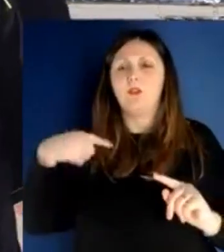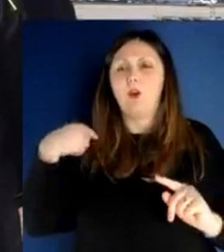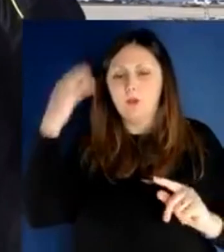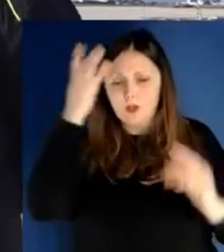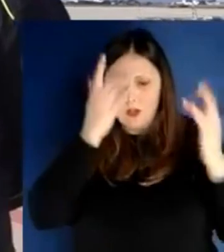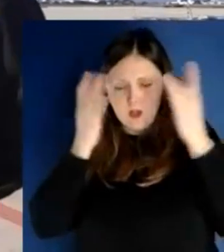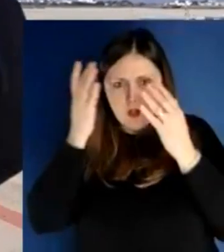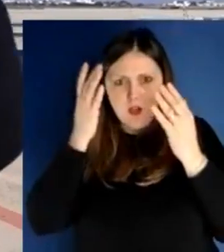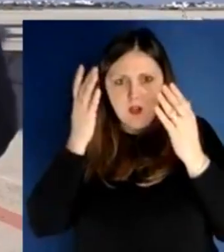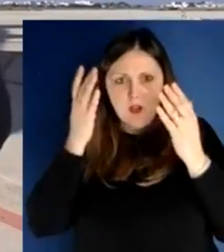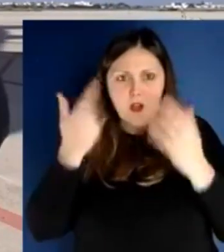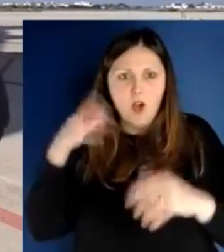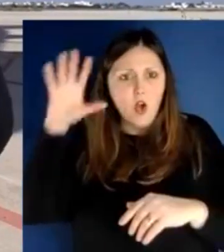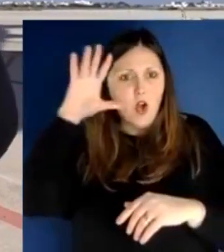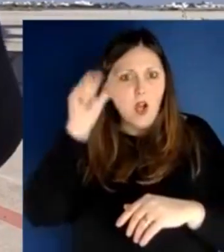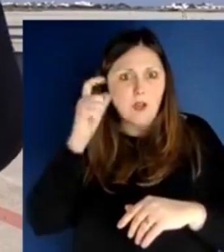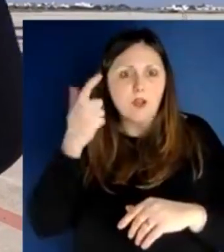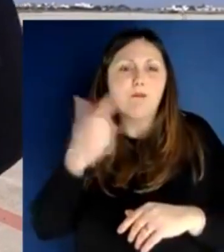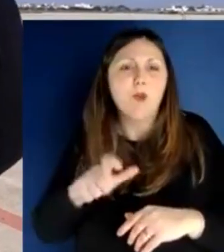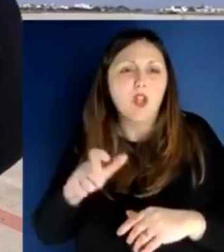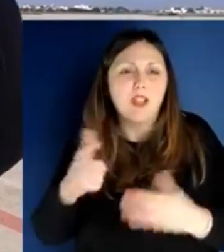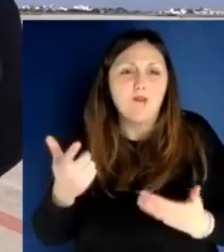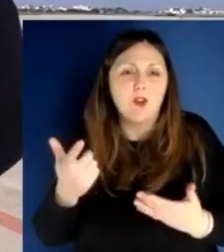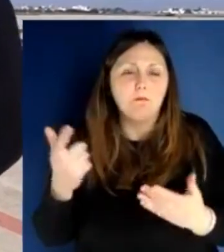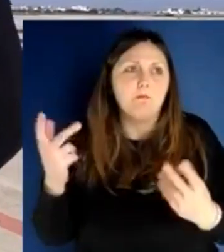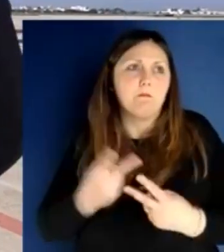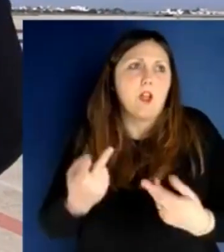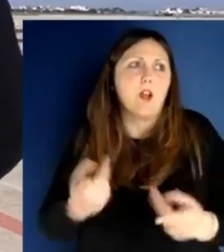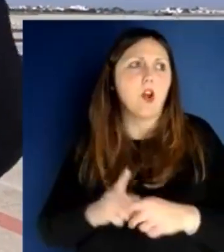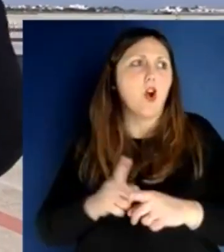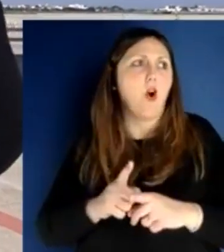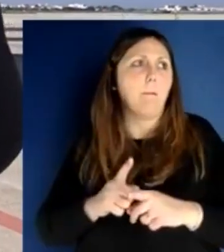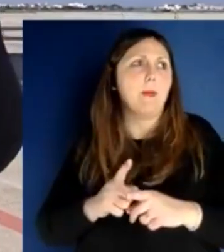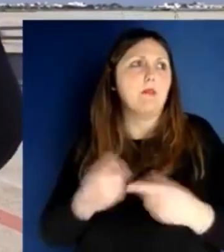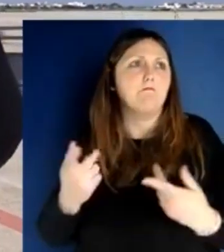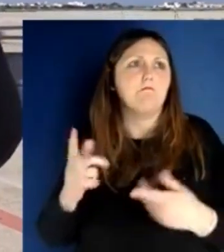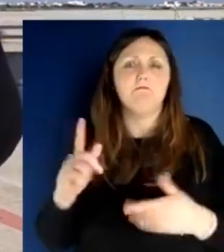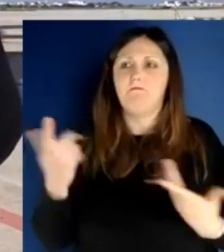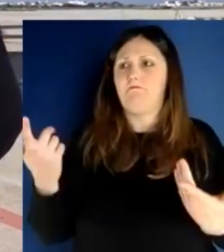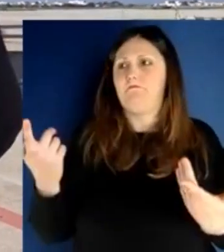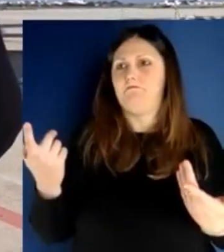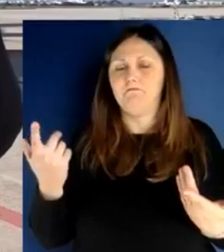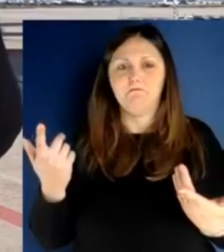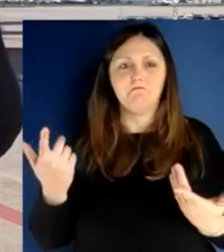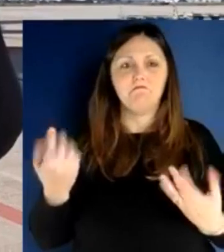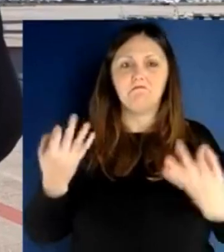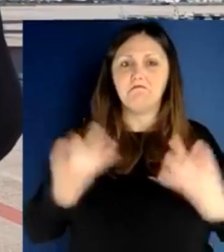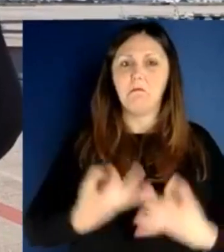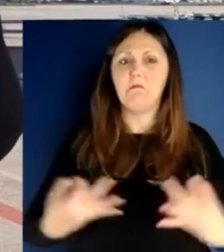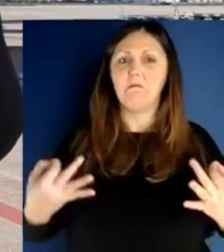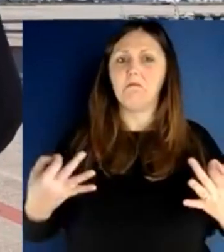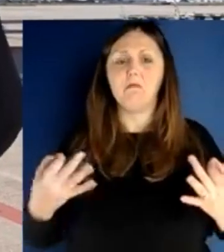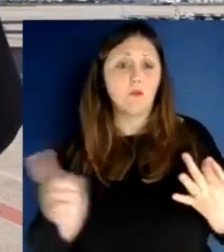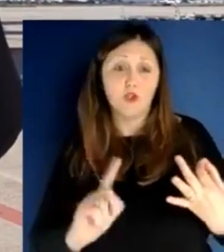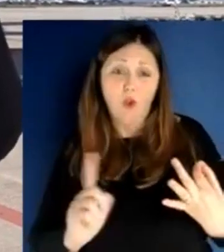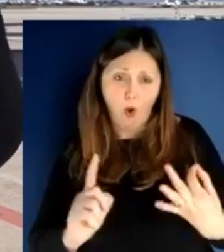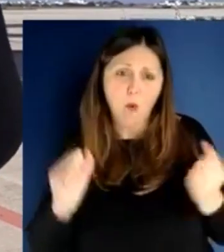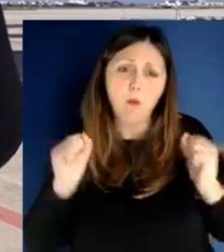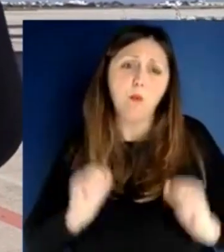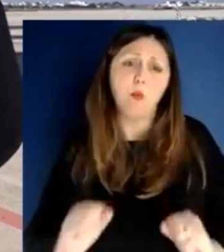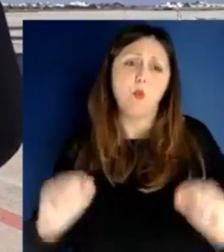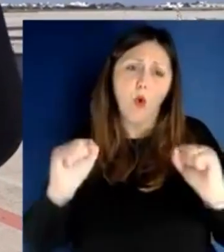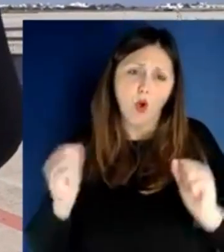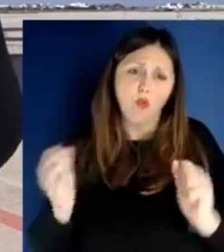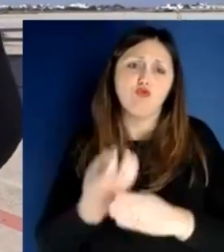cose in cui alle volte si può anche non riuscire e devi riprovare in un'altra maniera, cambiando la tecnica o la tattica,